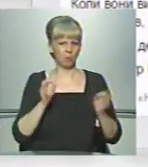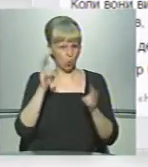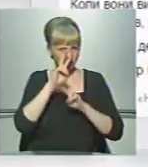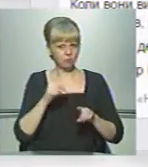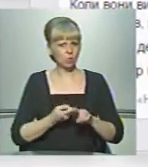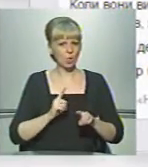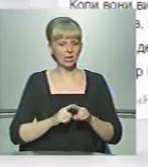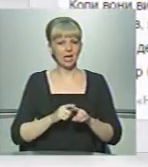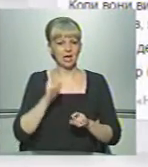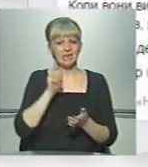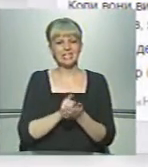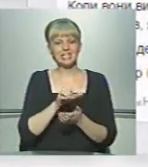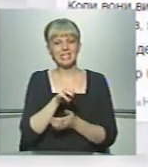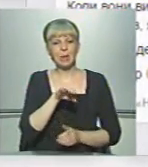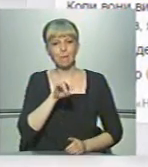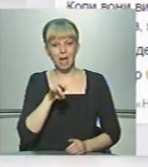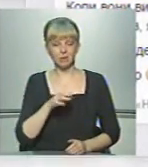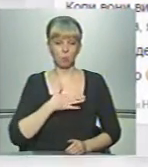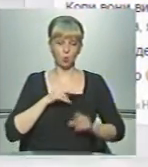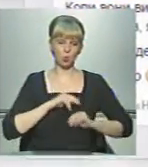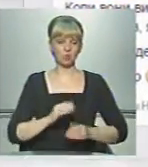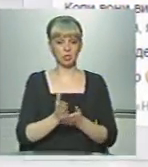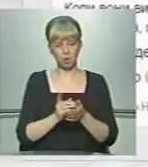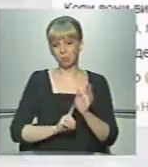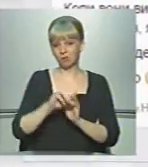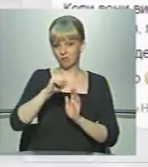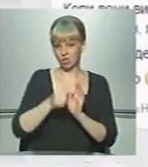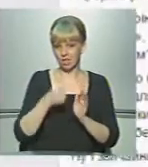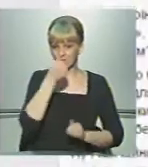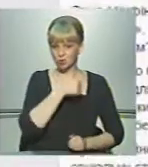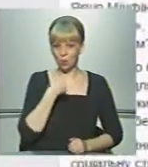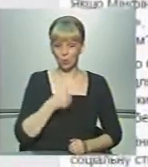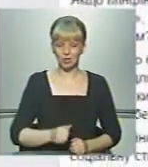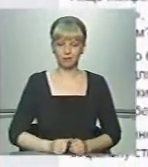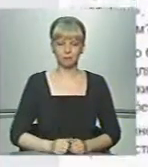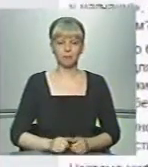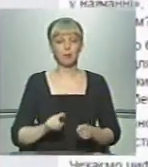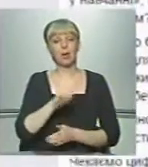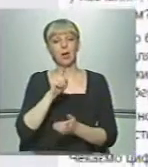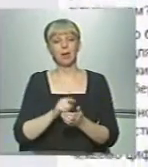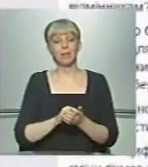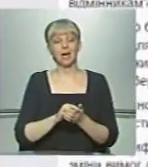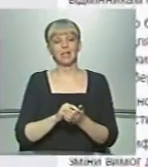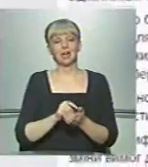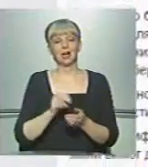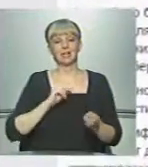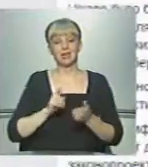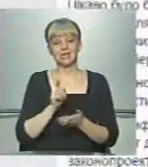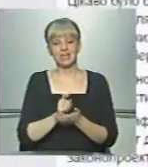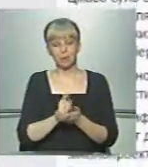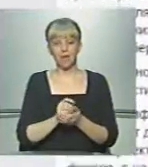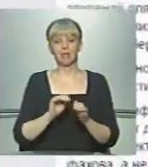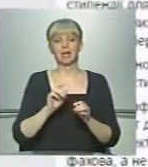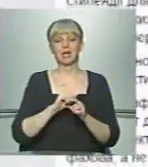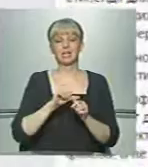знав, що таке стипендія. Затем, і трудовий стаж почався в 16 років. Щодо питання стипендій, крім загальних фраз,